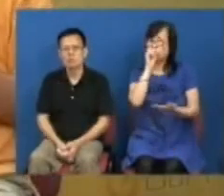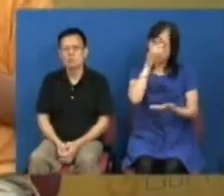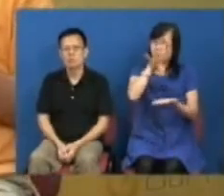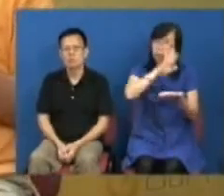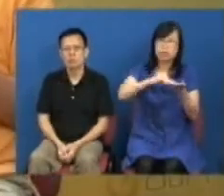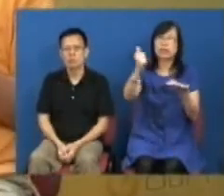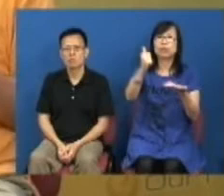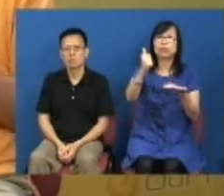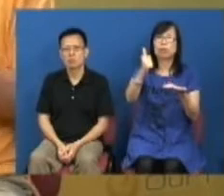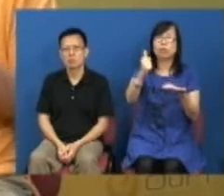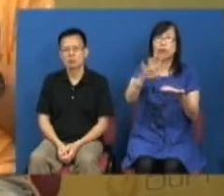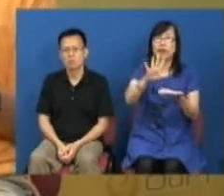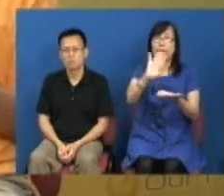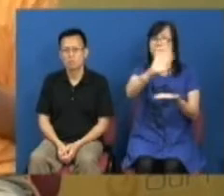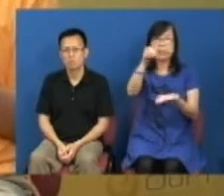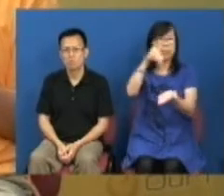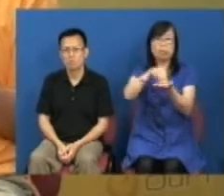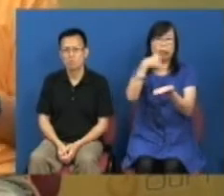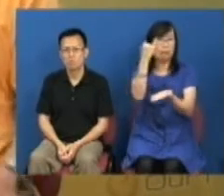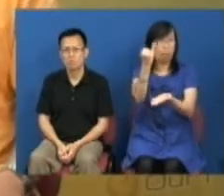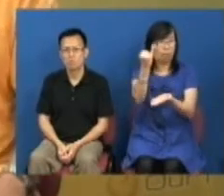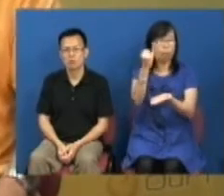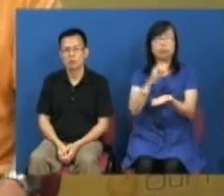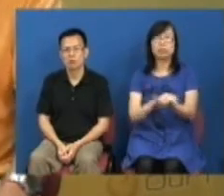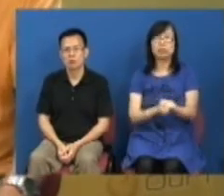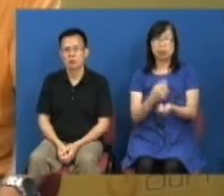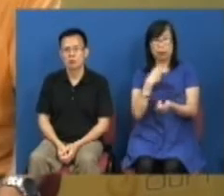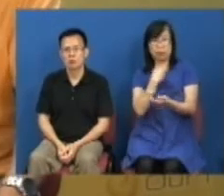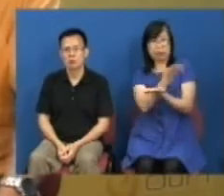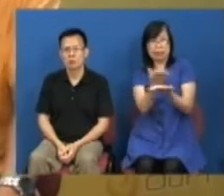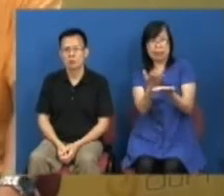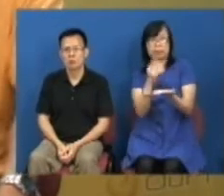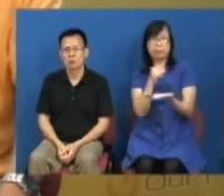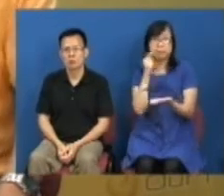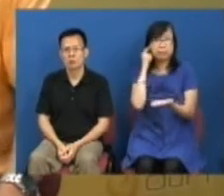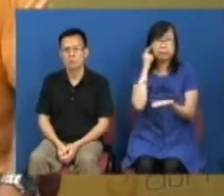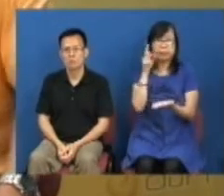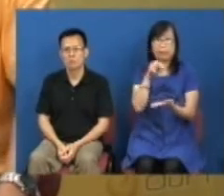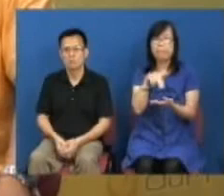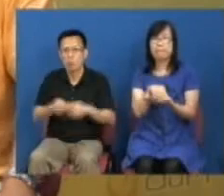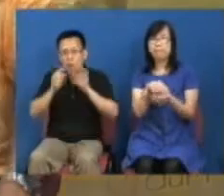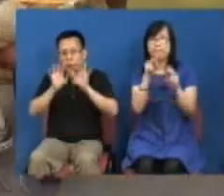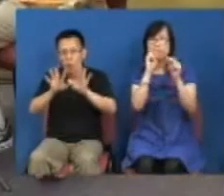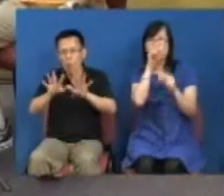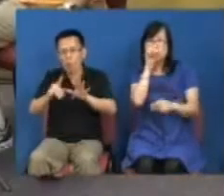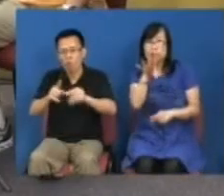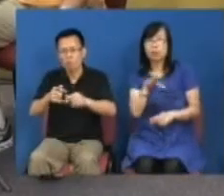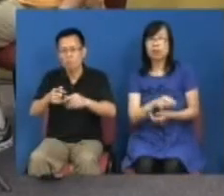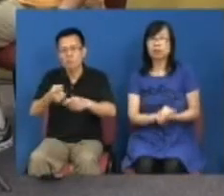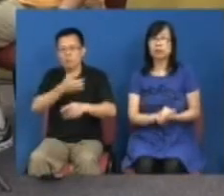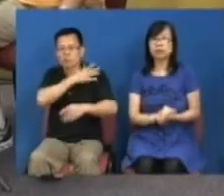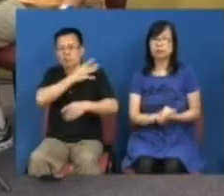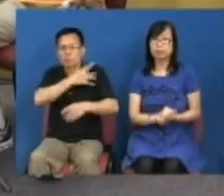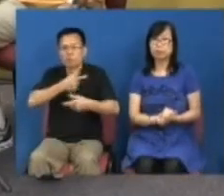楚的话其实不是必然是坏事那我们大家知所进退但是问题呢你作为搞手的人就是说